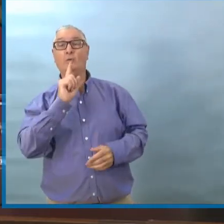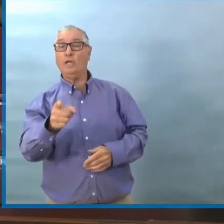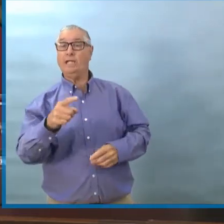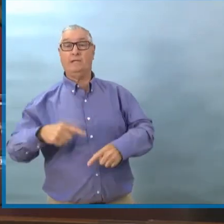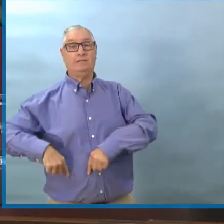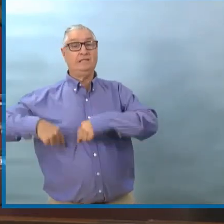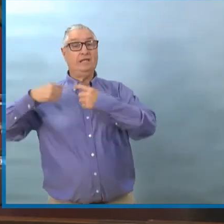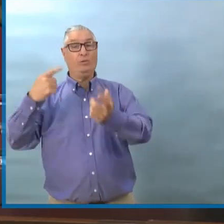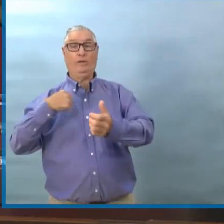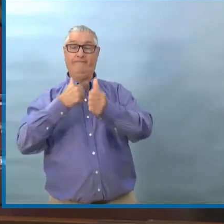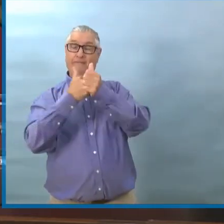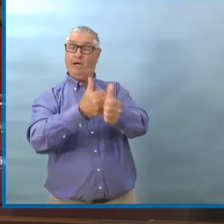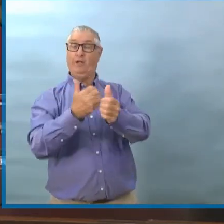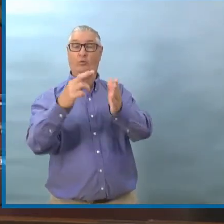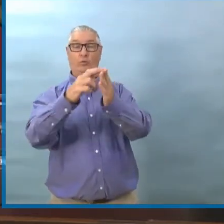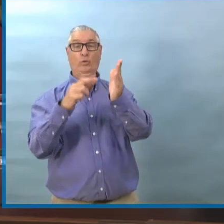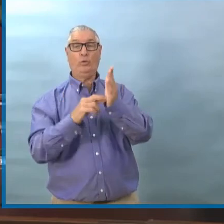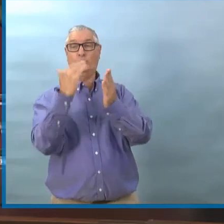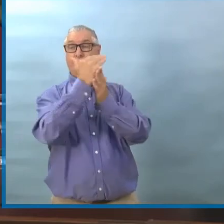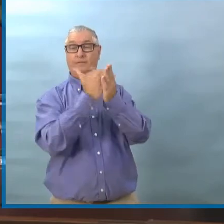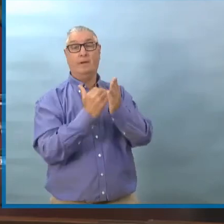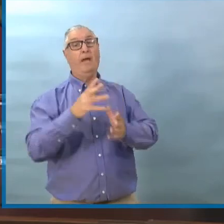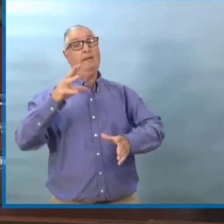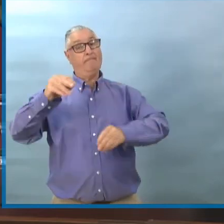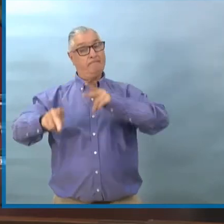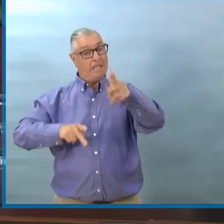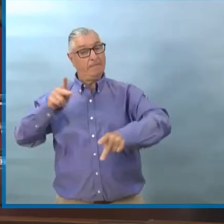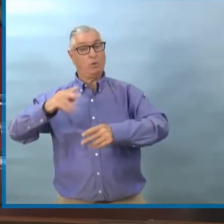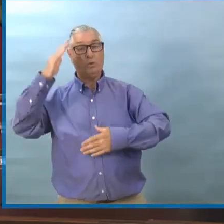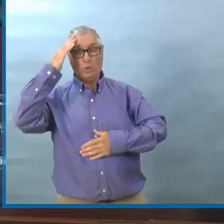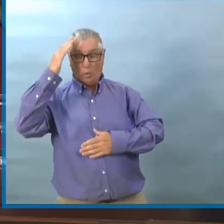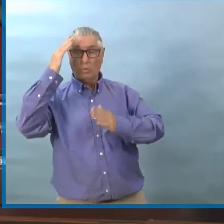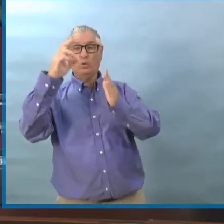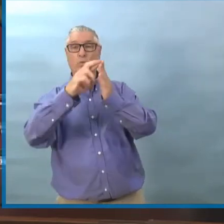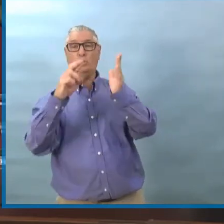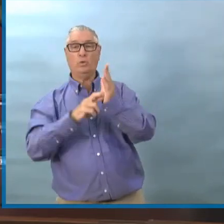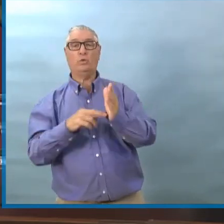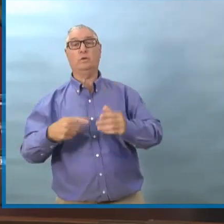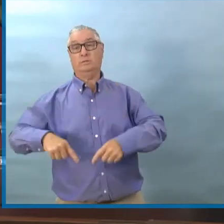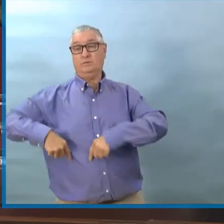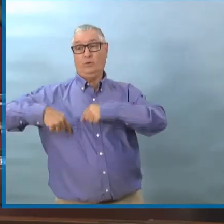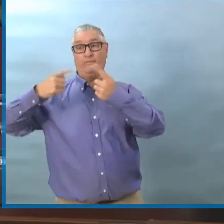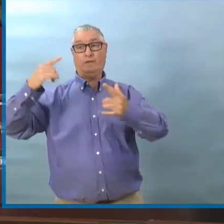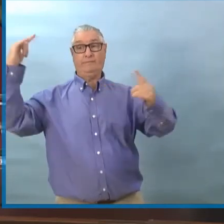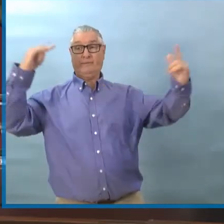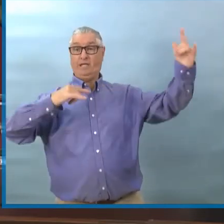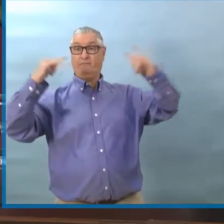Il y a beaucoup de gens qui viennent en avion d'autres provinces et territoires